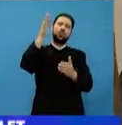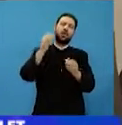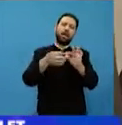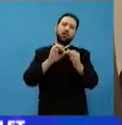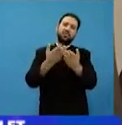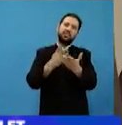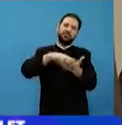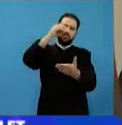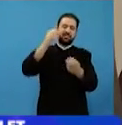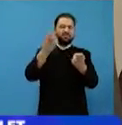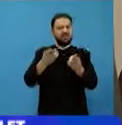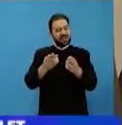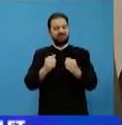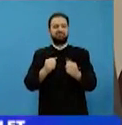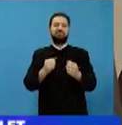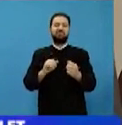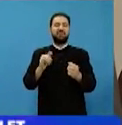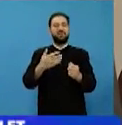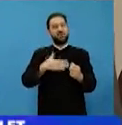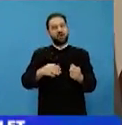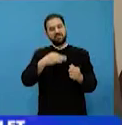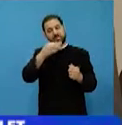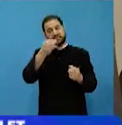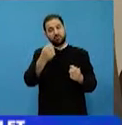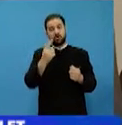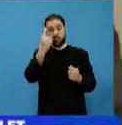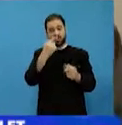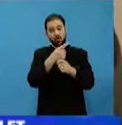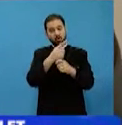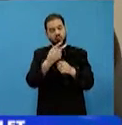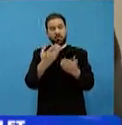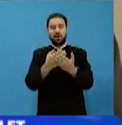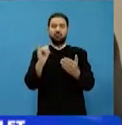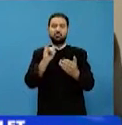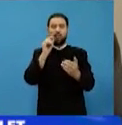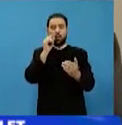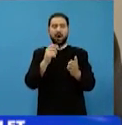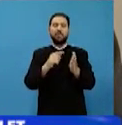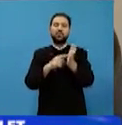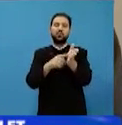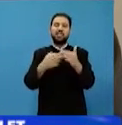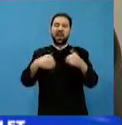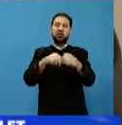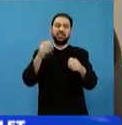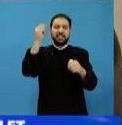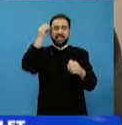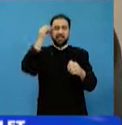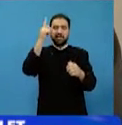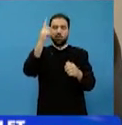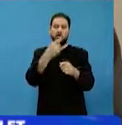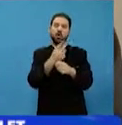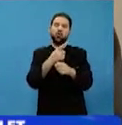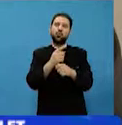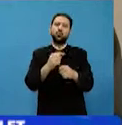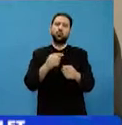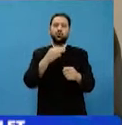suflet. Voi veni negreșit și vreau să mai adaug ceva pentru cei care ne privesc acum să țină minte un singur lucru spus